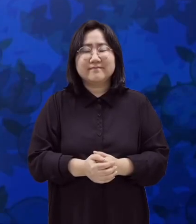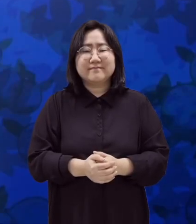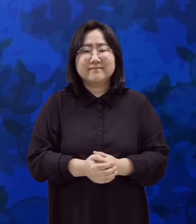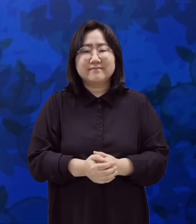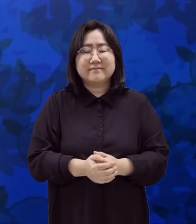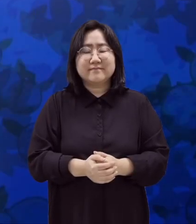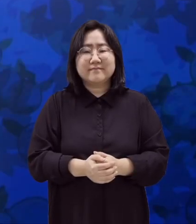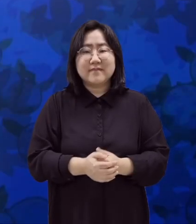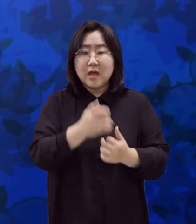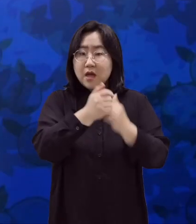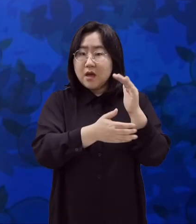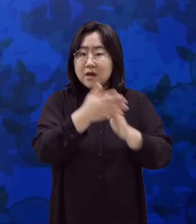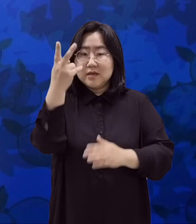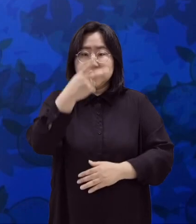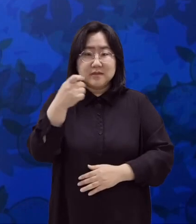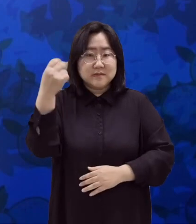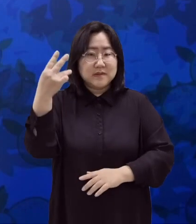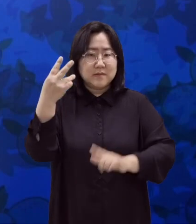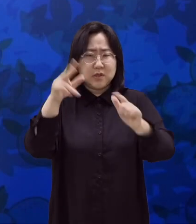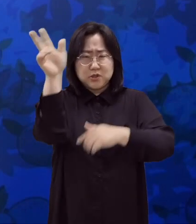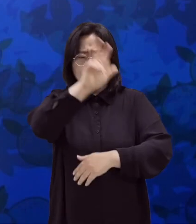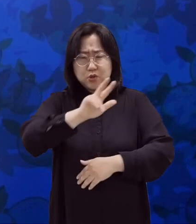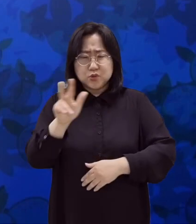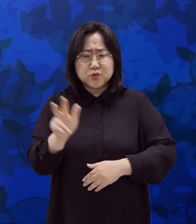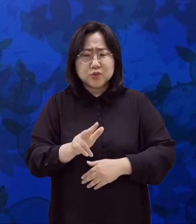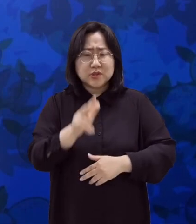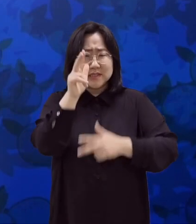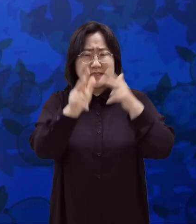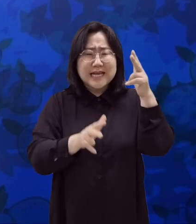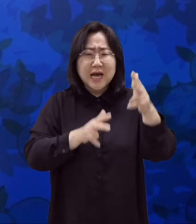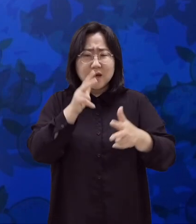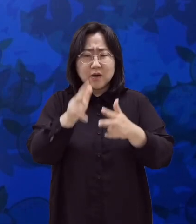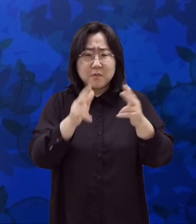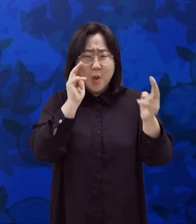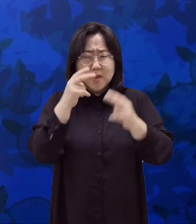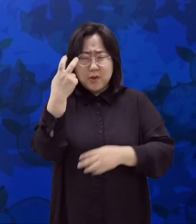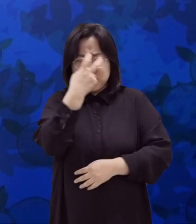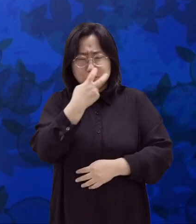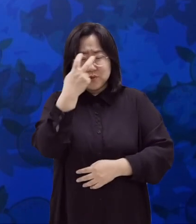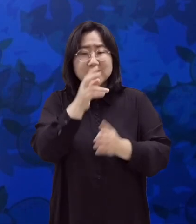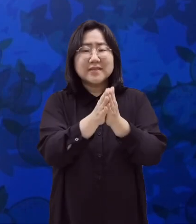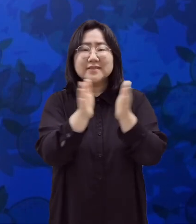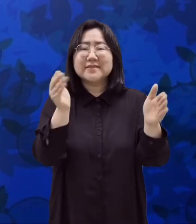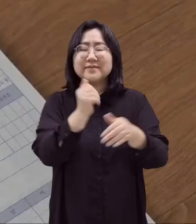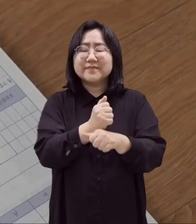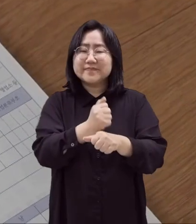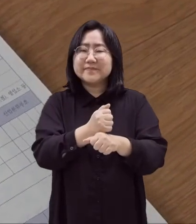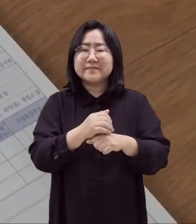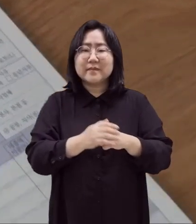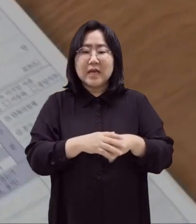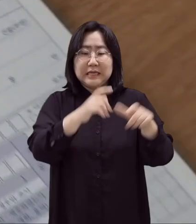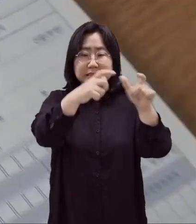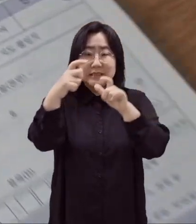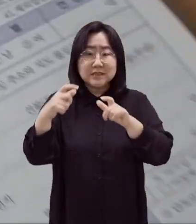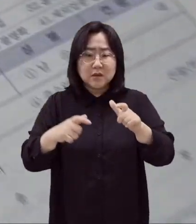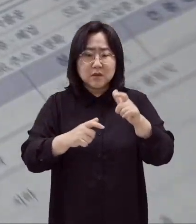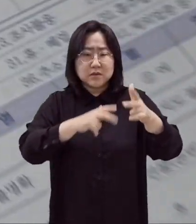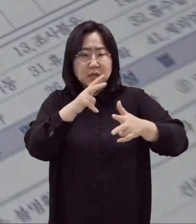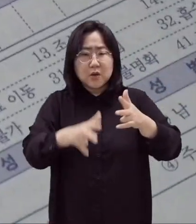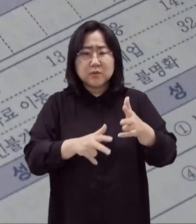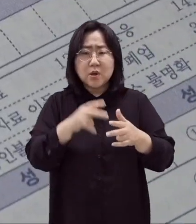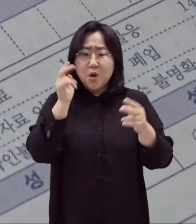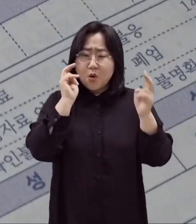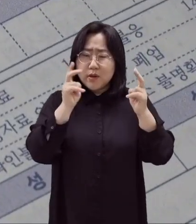서귀포시가 2023년 전국 사업체 조사를 실시합니다. 사업체 조사는 지역별 사업체의